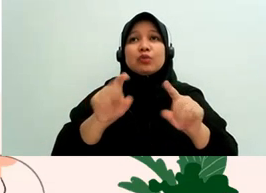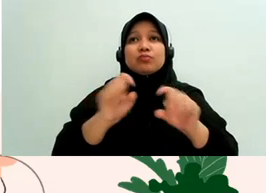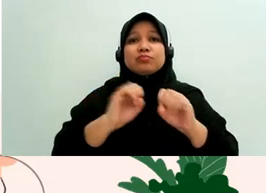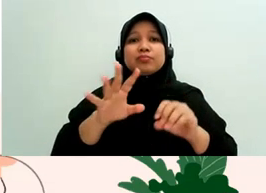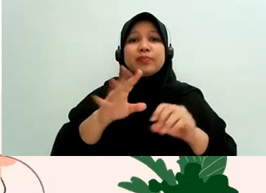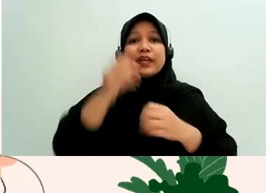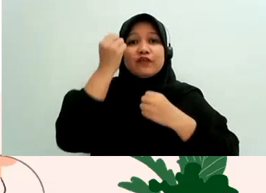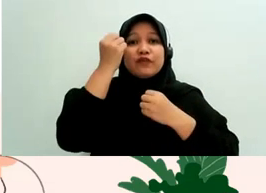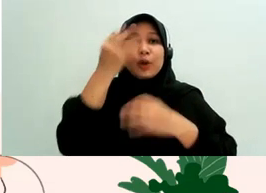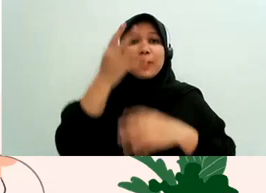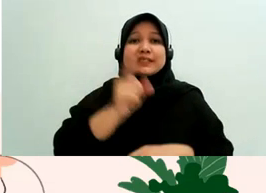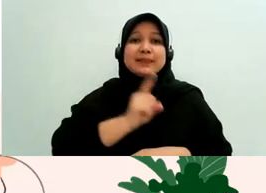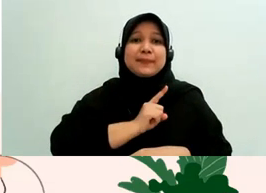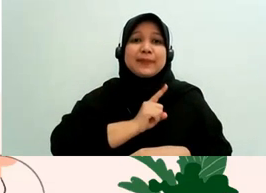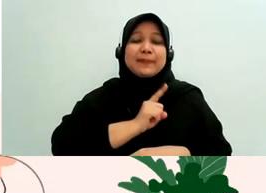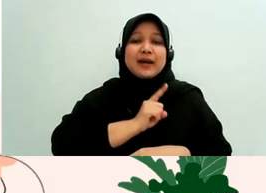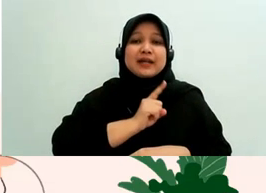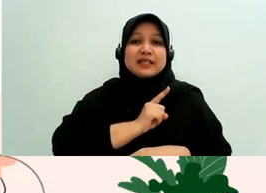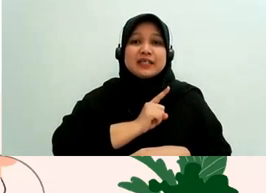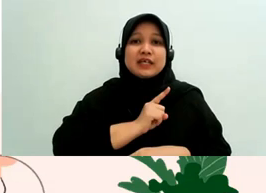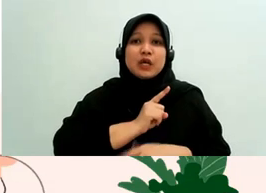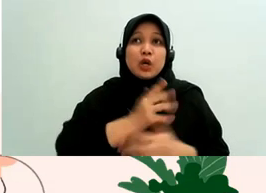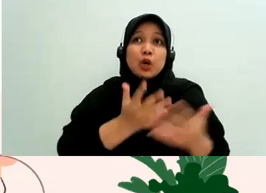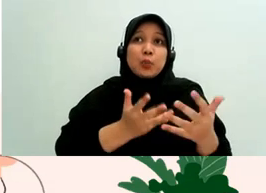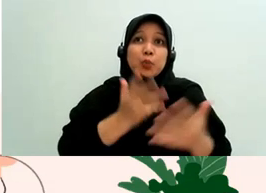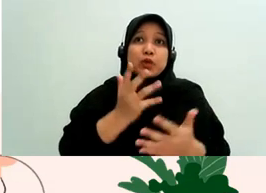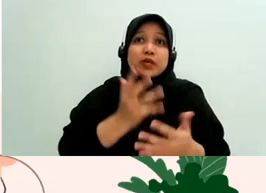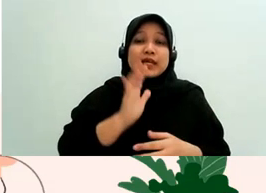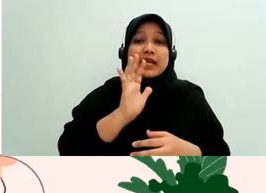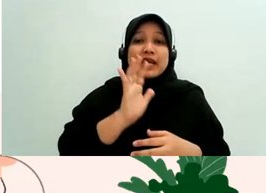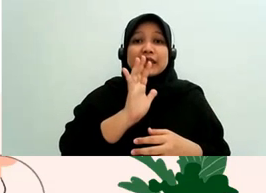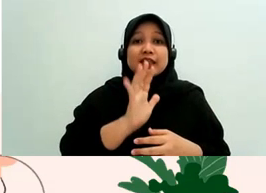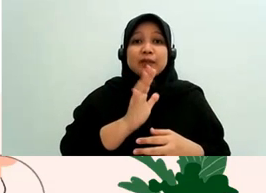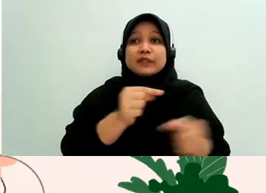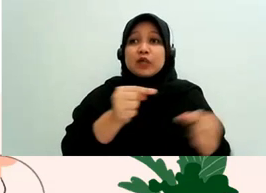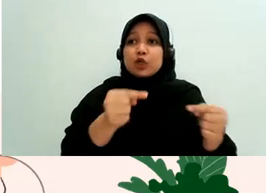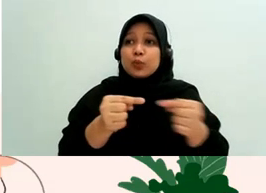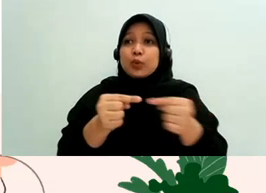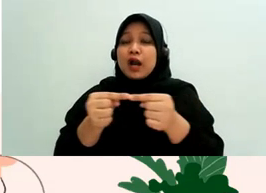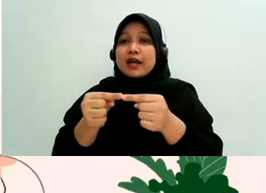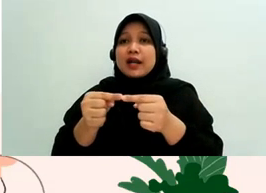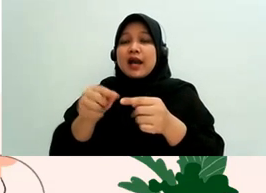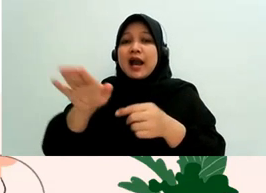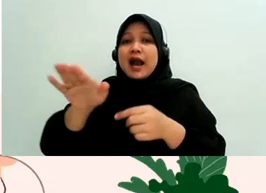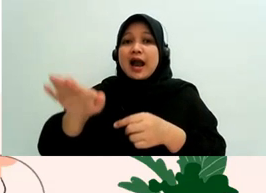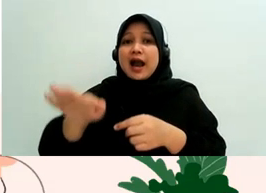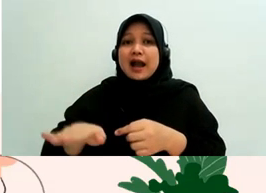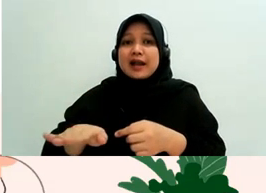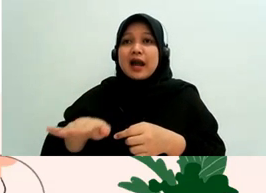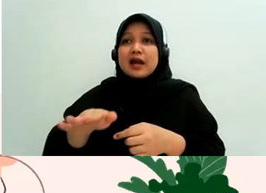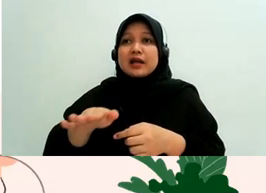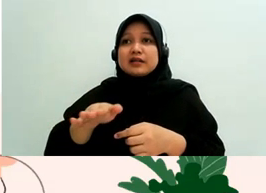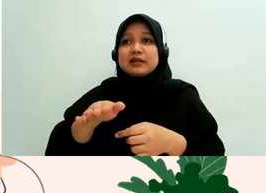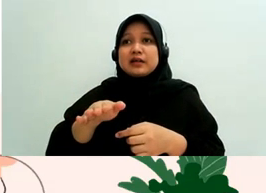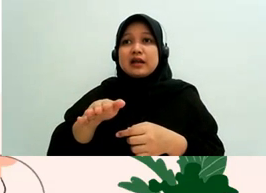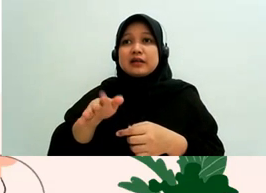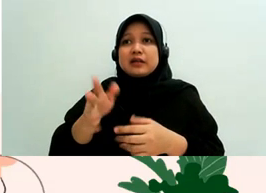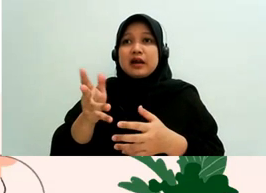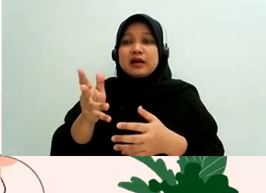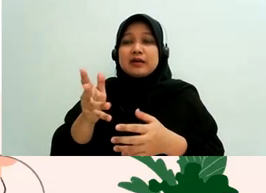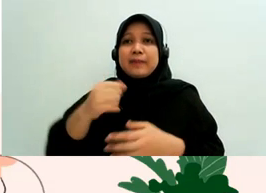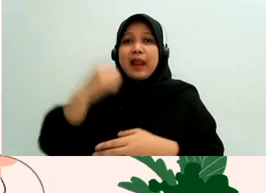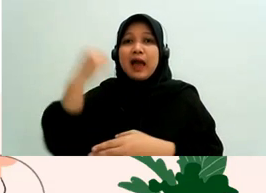bisa mengaitkan dengan anak si terduga pelaku dengan istri terduga pelaku itu juga